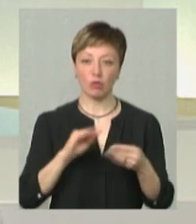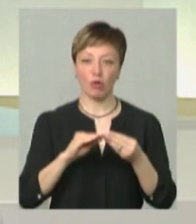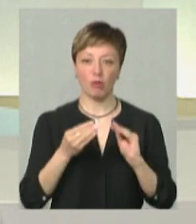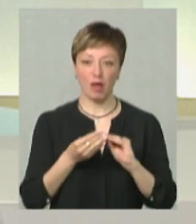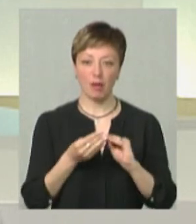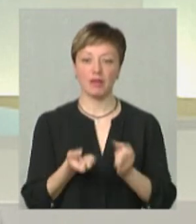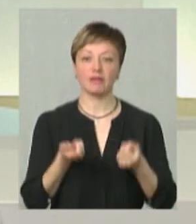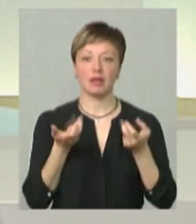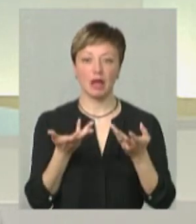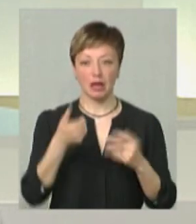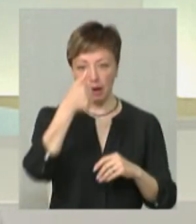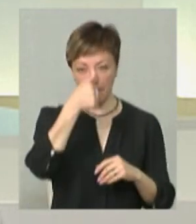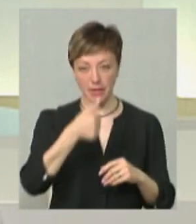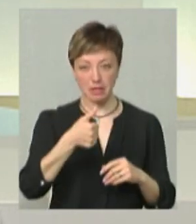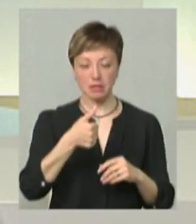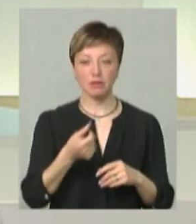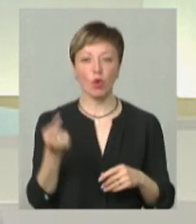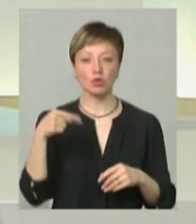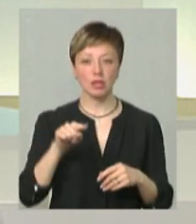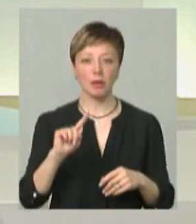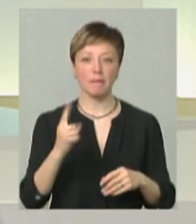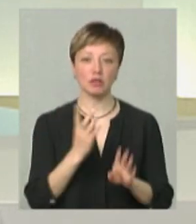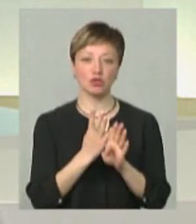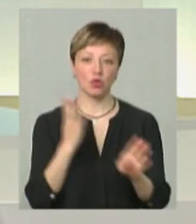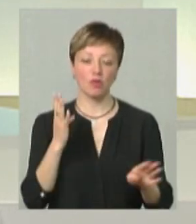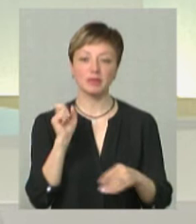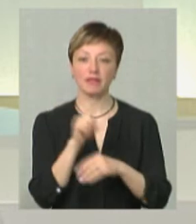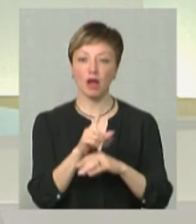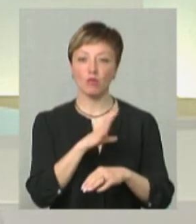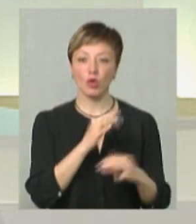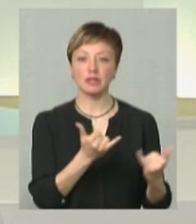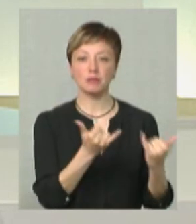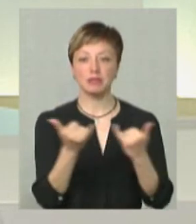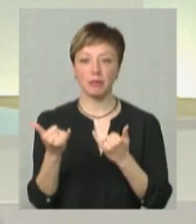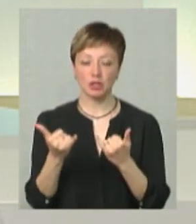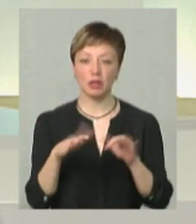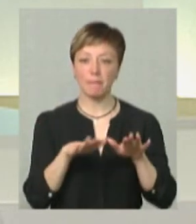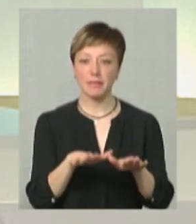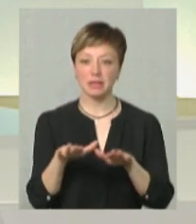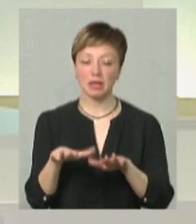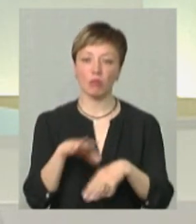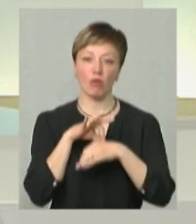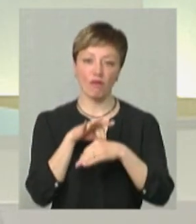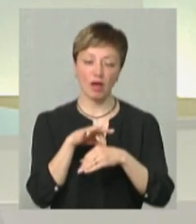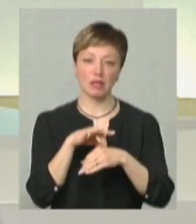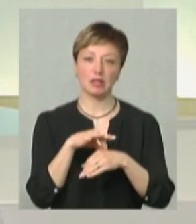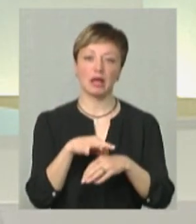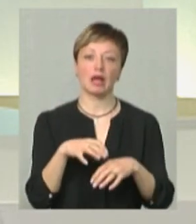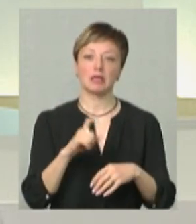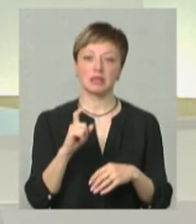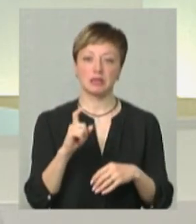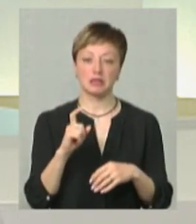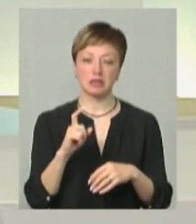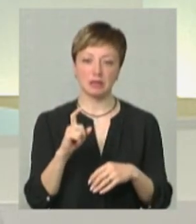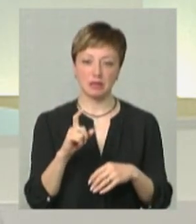декілька місяців, оскільки першочерговим завданням було забезпечити місця для проведення незалежного